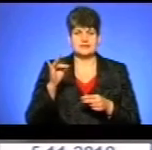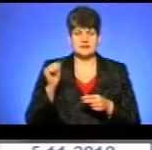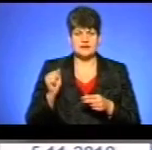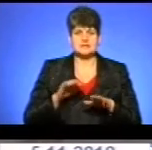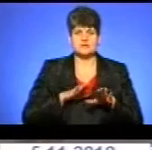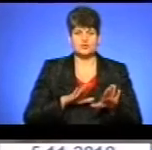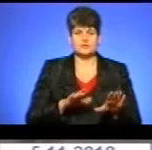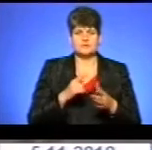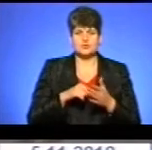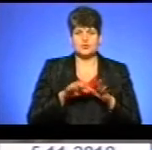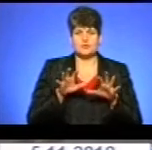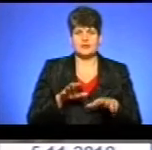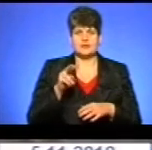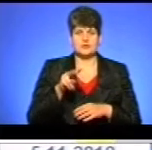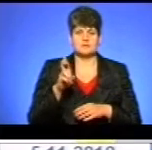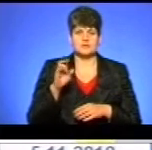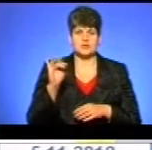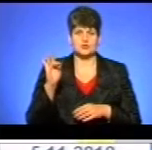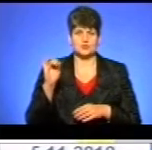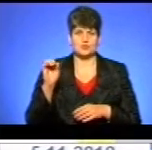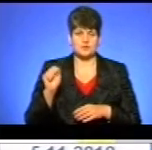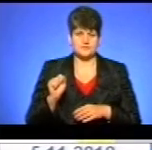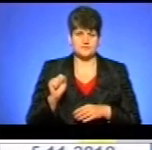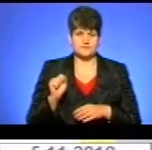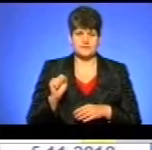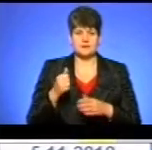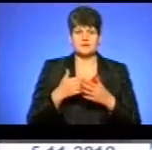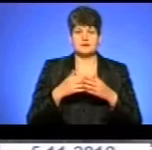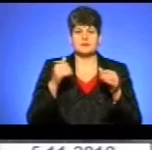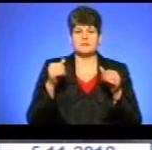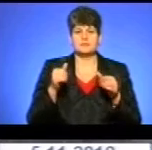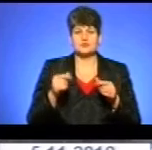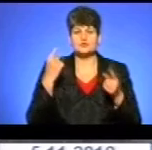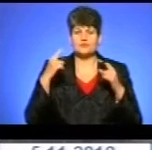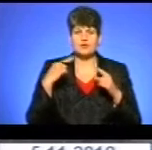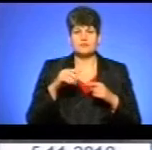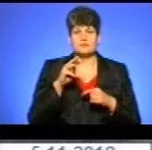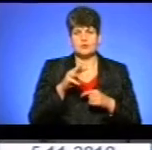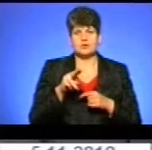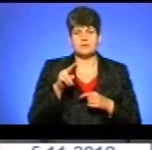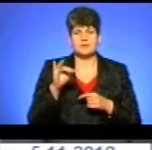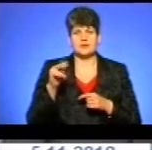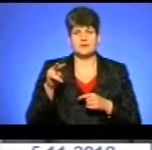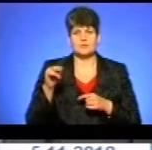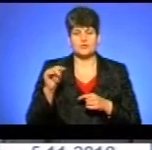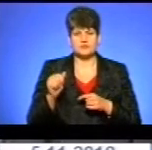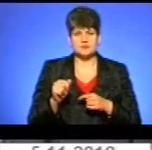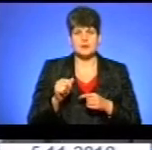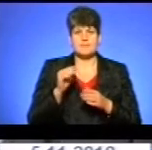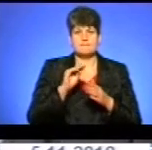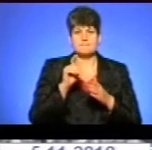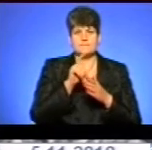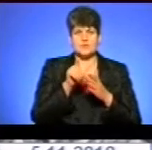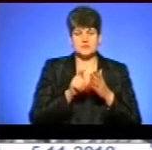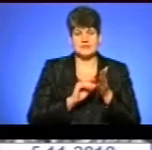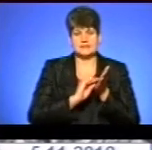міського голови Тернополя Леонід Бецюра. Із кіз пам'ятного знаку створив художник Микола Пилипович. Портрет та надпис на